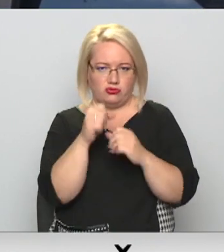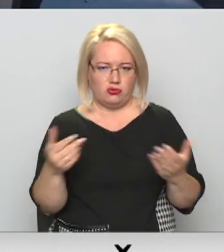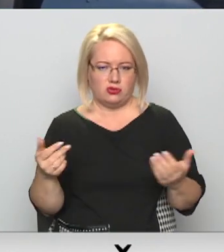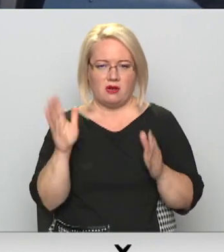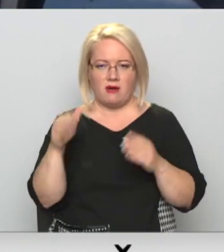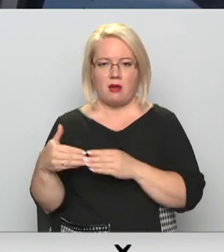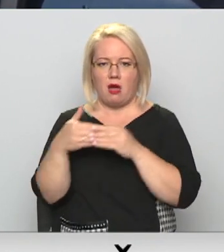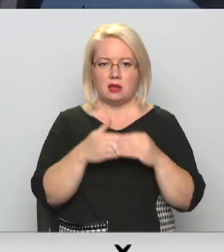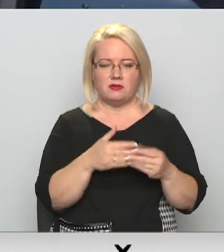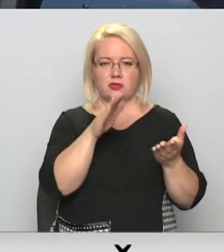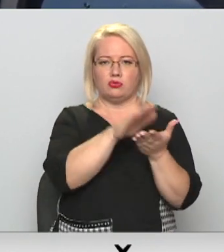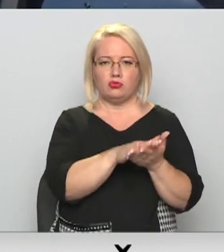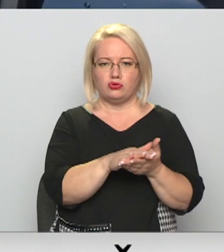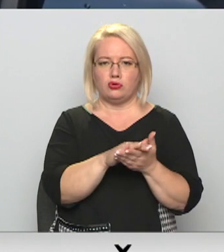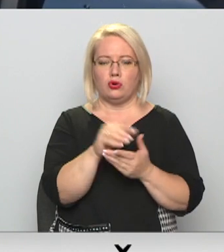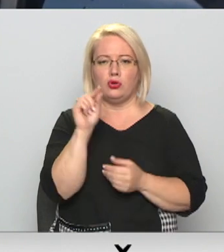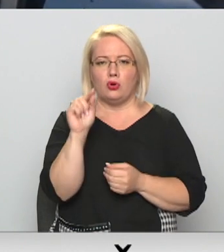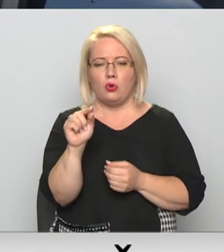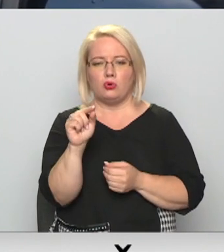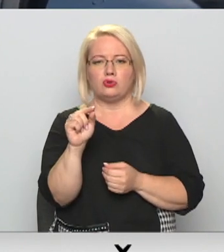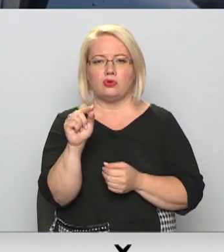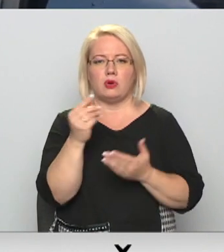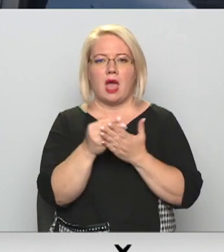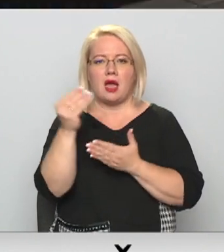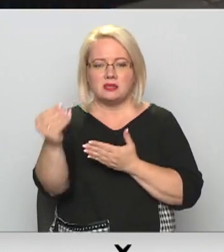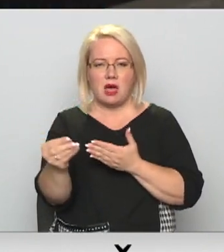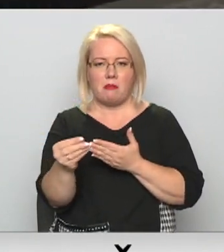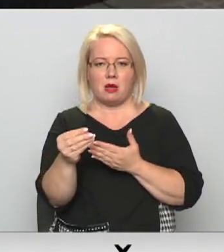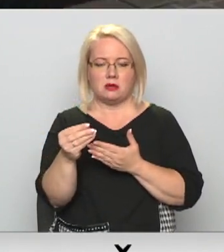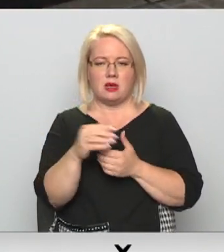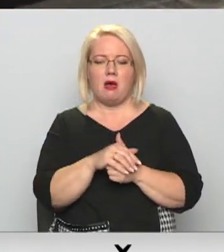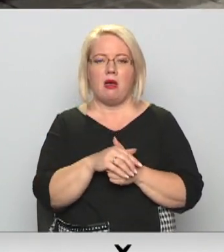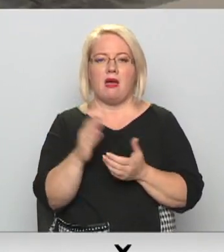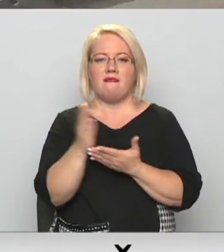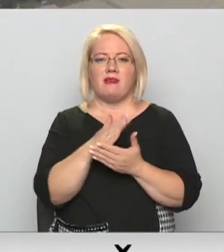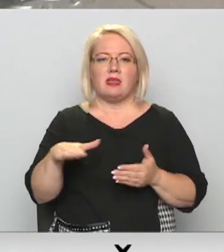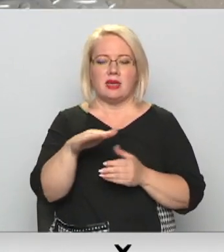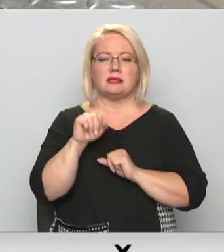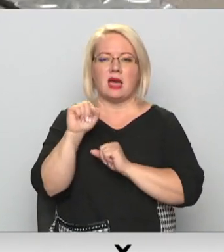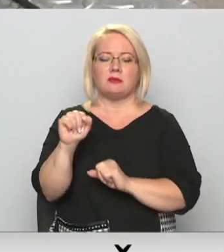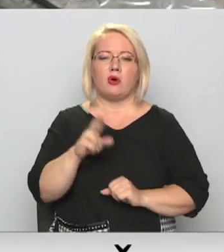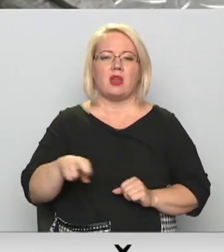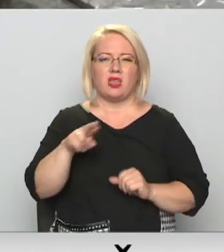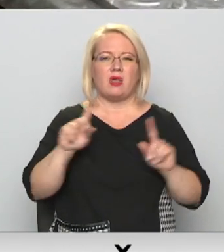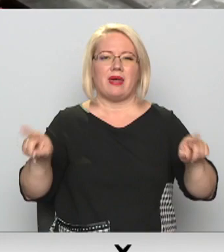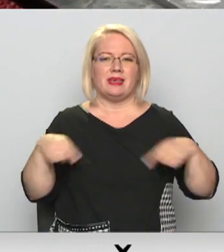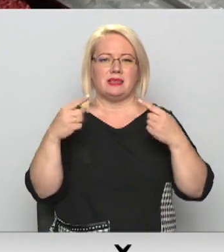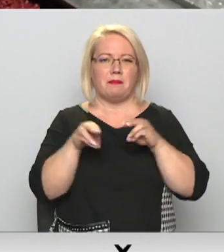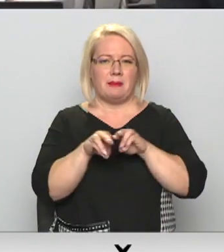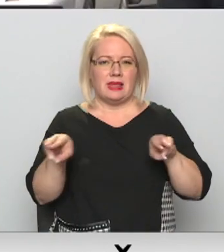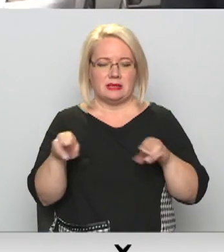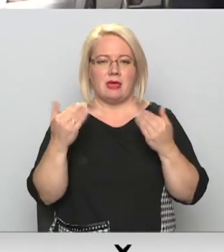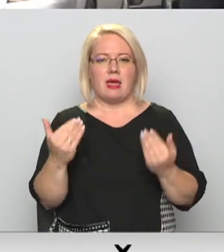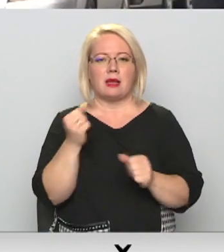aizvest arī uz labi, tur maz drusiņi jāsamaksā, bet tik jau var. Vids aizsardzības un reģionālās attīstības ministrijs šobrīd